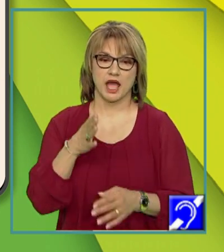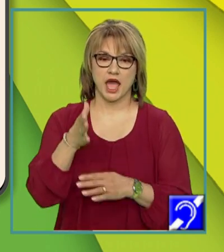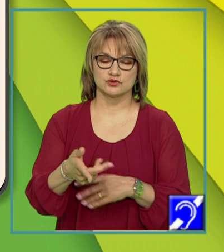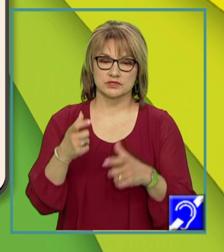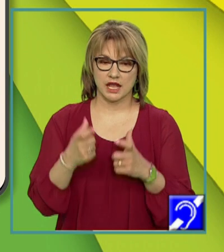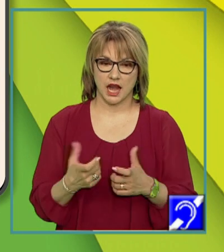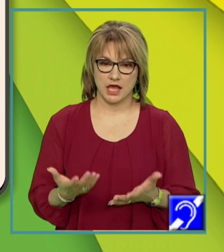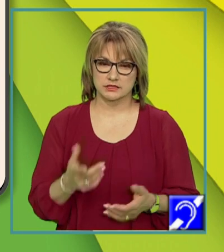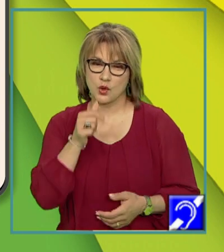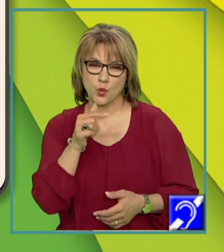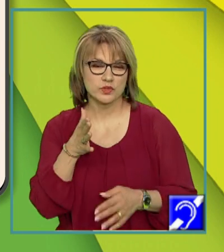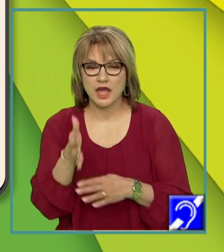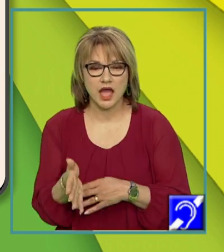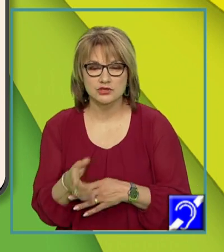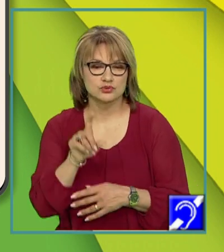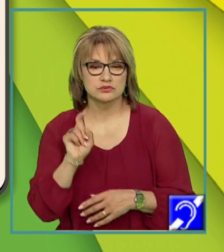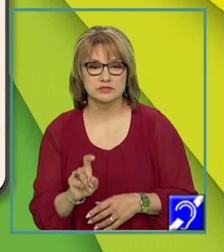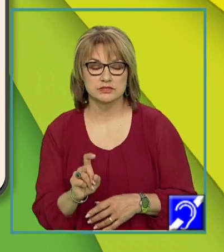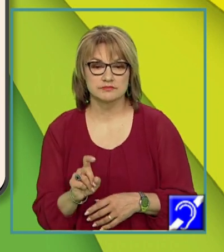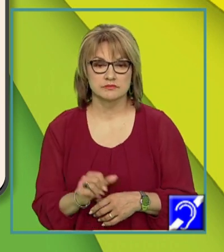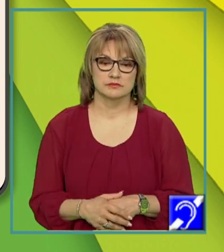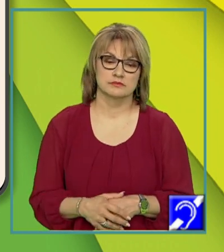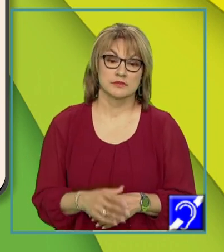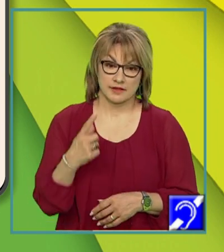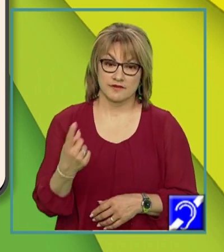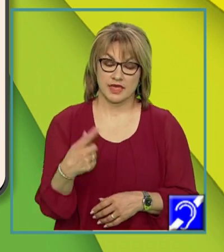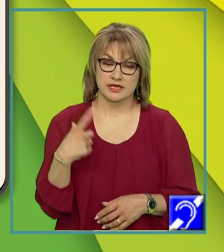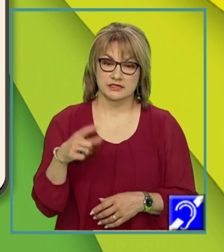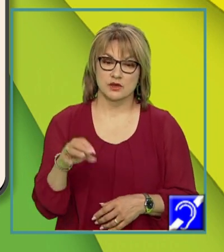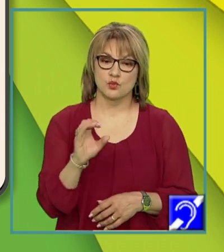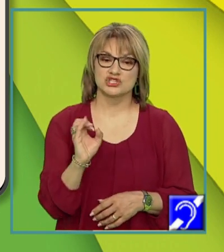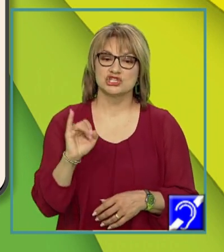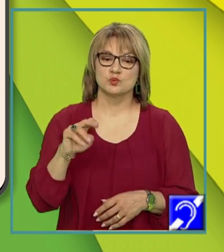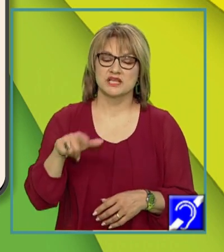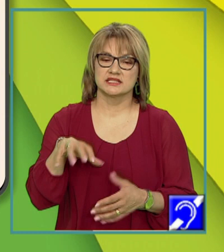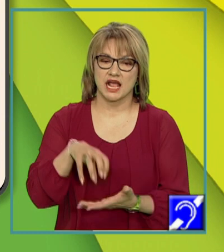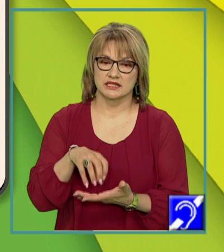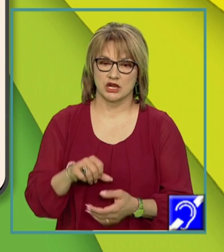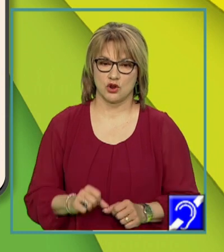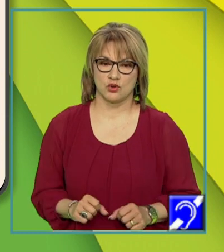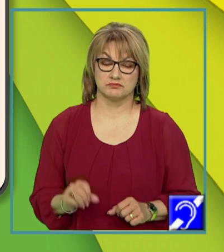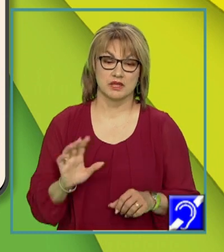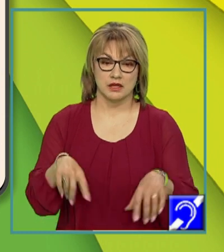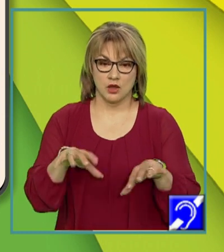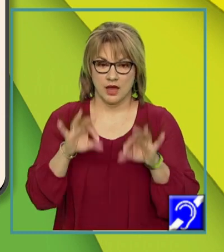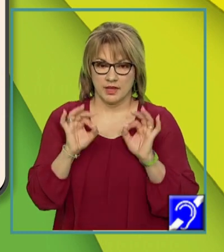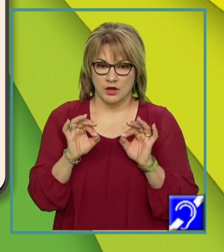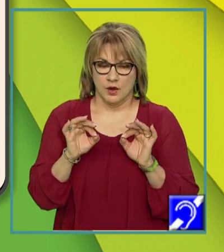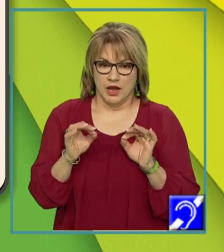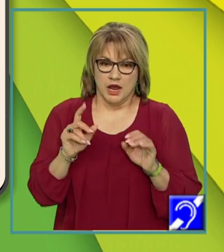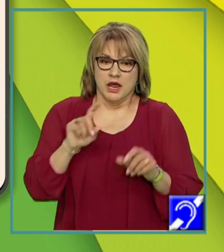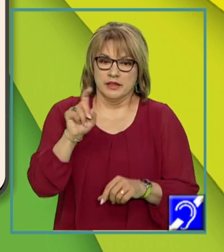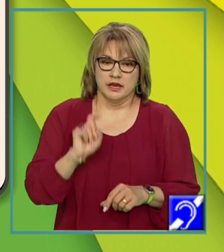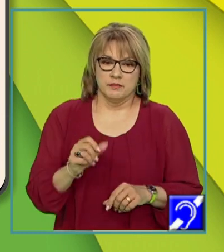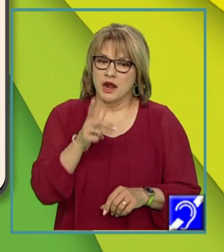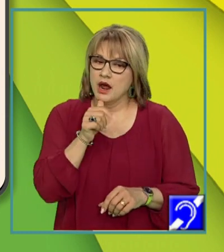În clasă. Iată că observăm aici existența unui circumstanțial de loc, l-am descoperit punând întrebarea unde